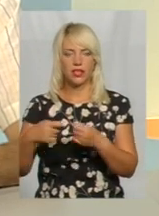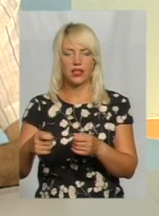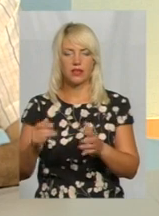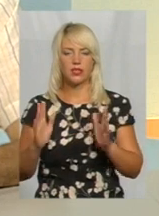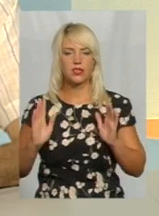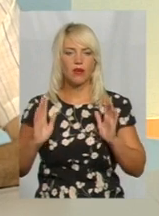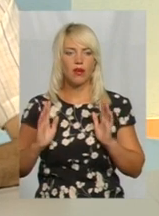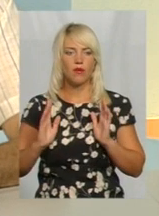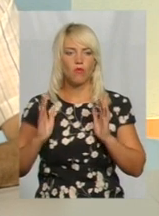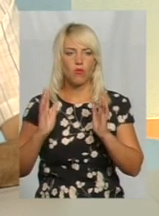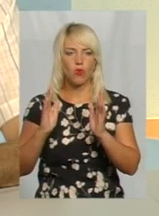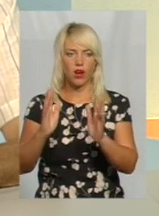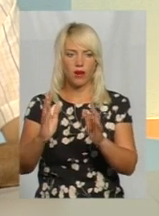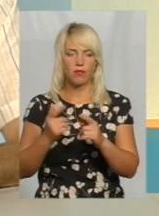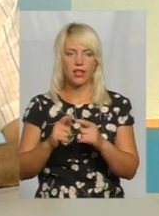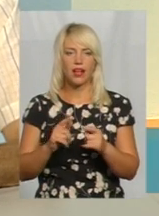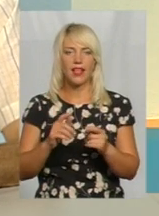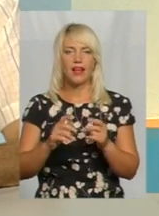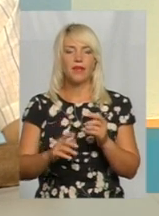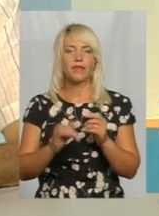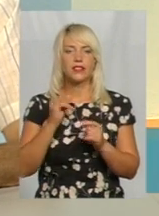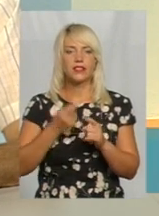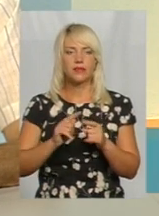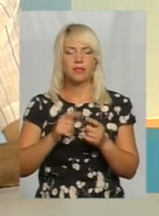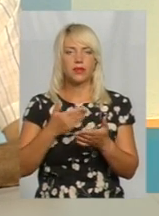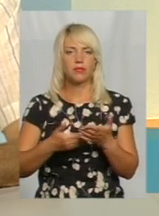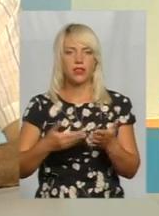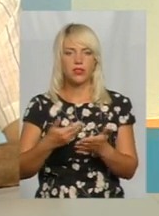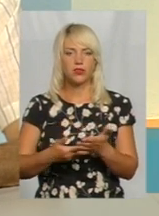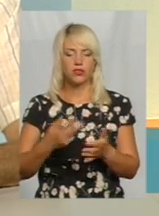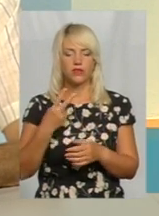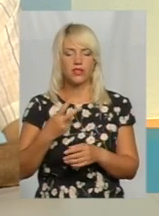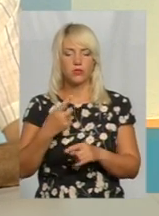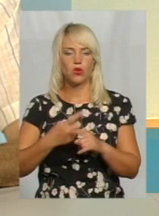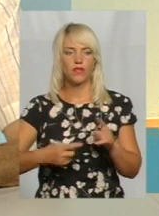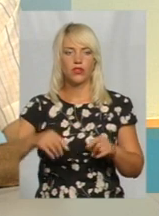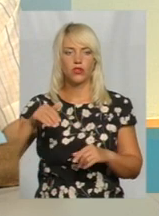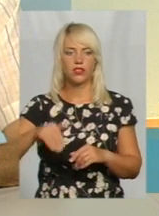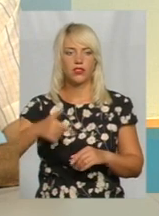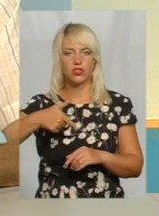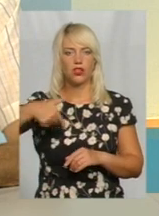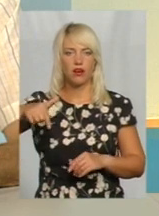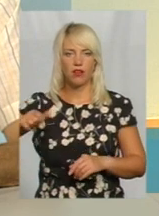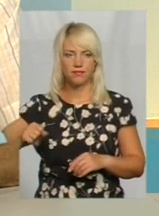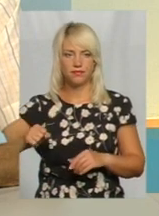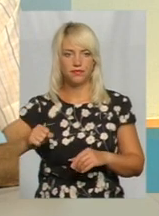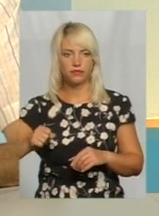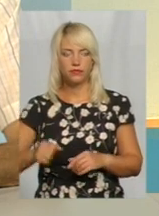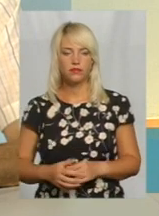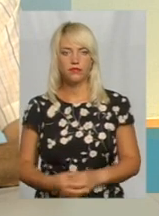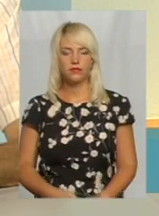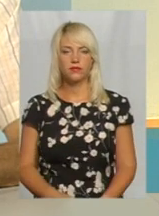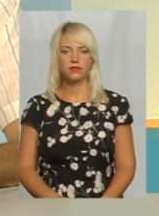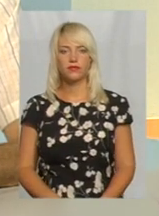відведення автомобільних доріг, так названими лісосмугами, це десь орієнтовно близько 2,5 тисяч гектарів цих лісосмуг.